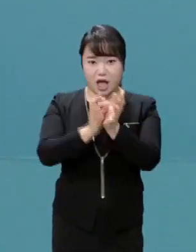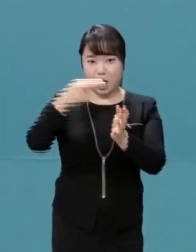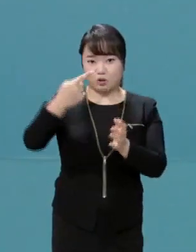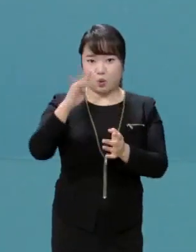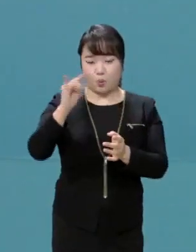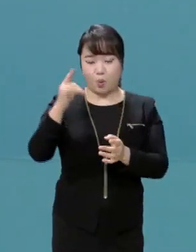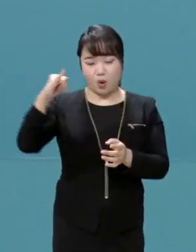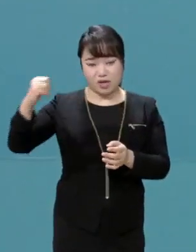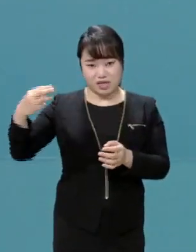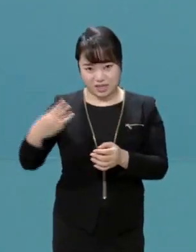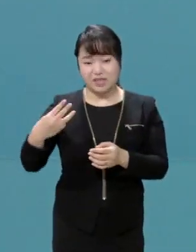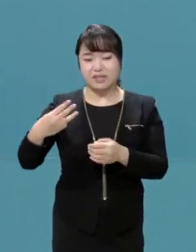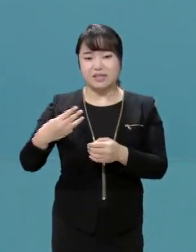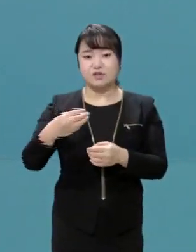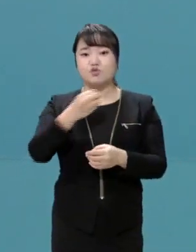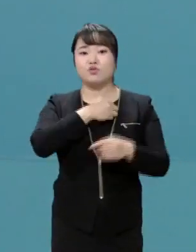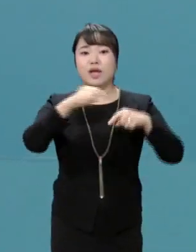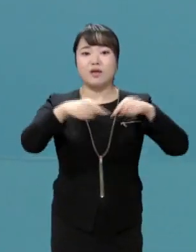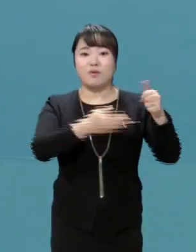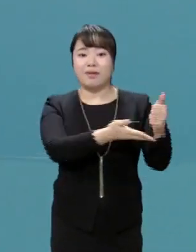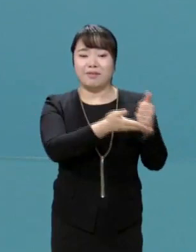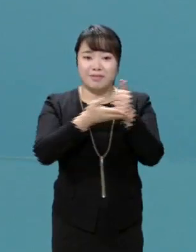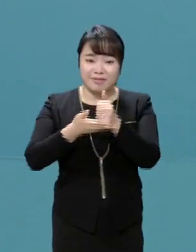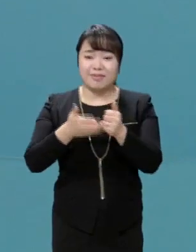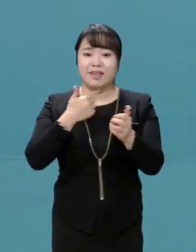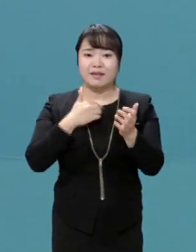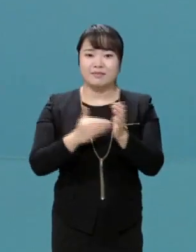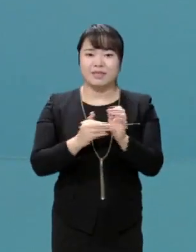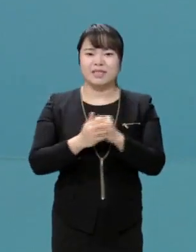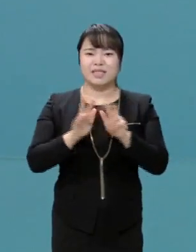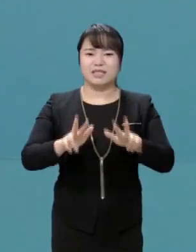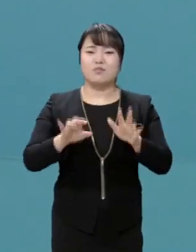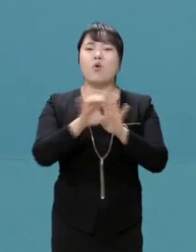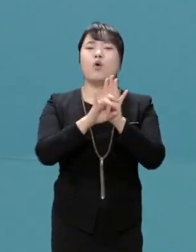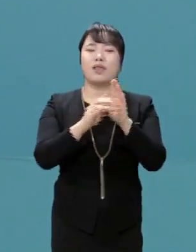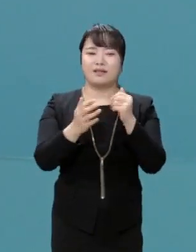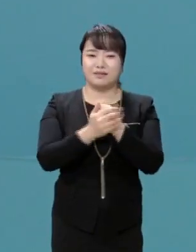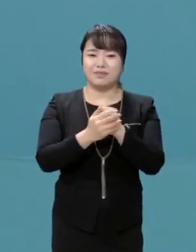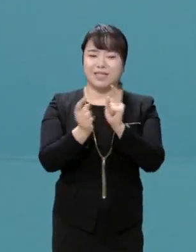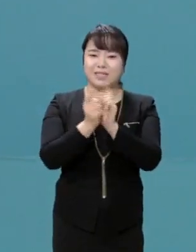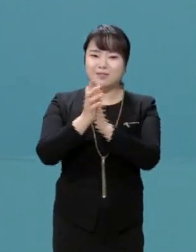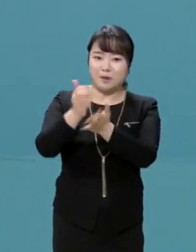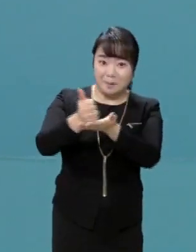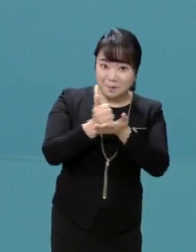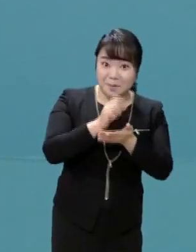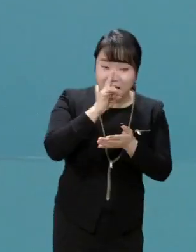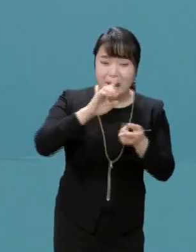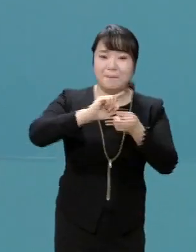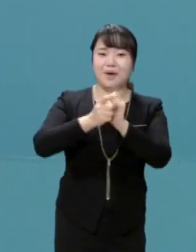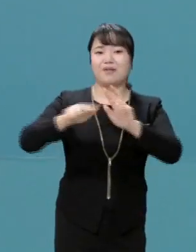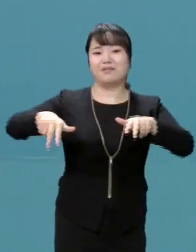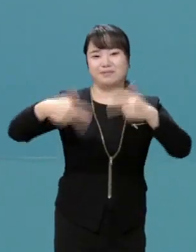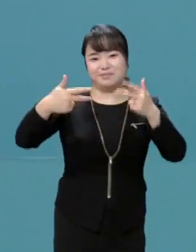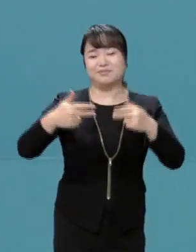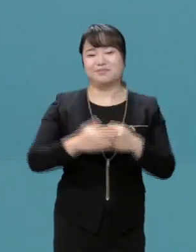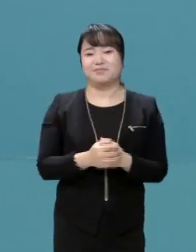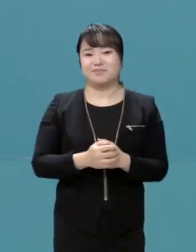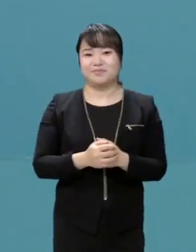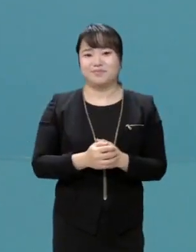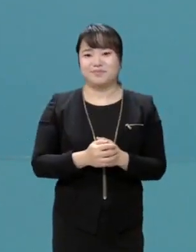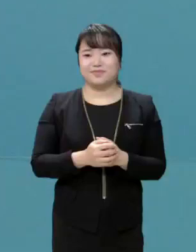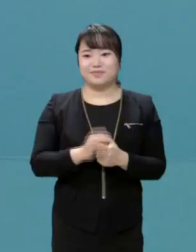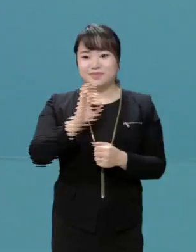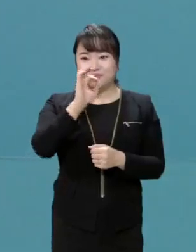오기현 국회의원과 이야기 한번 나눠보겠습니다. 비대면 시대를 맞아 줌으로 저희가 화상연결했습니다. 오기현 국회의원님 나와